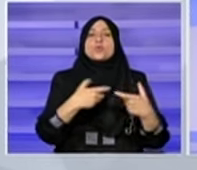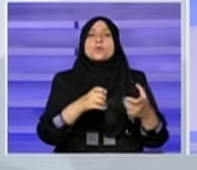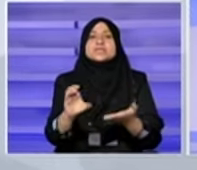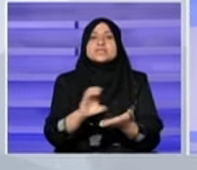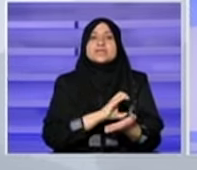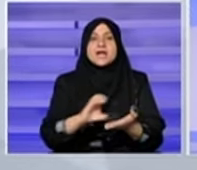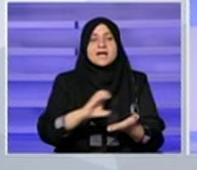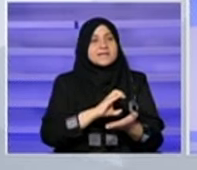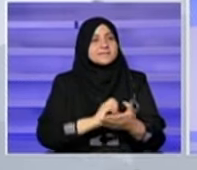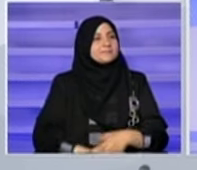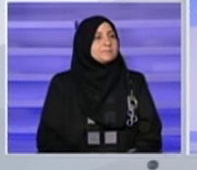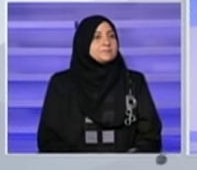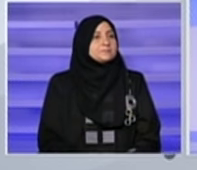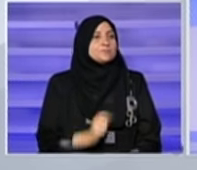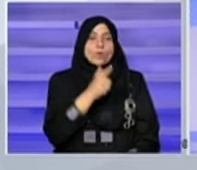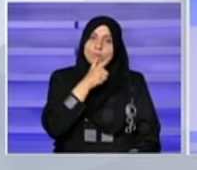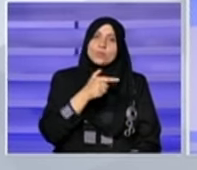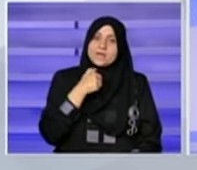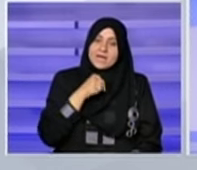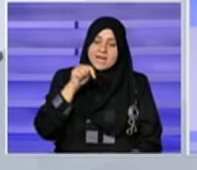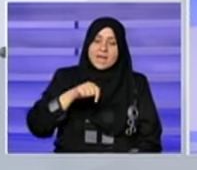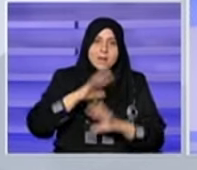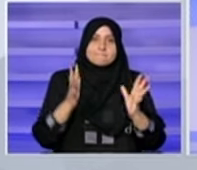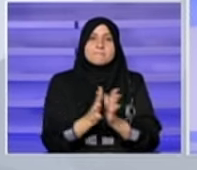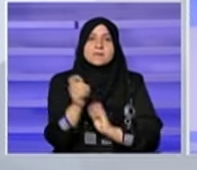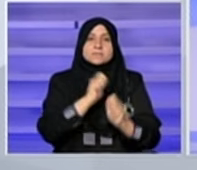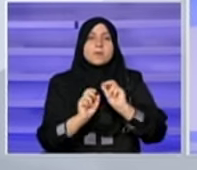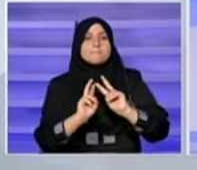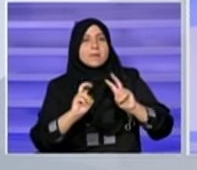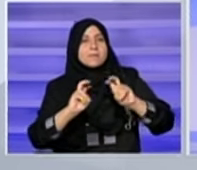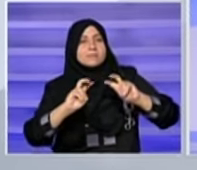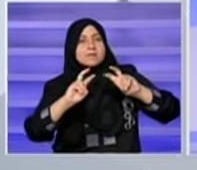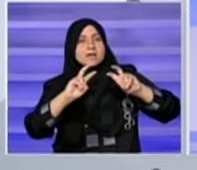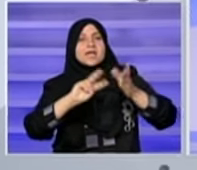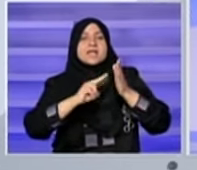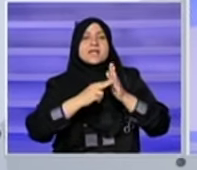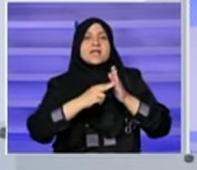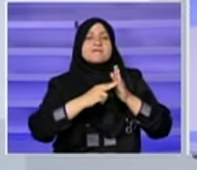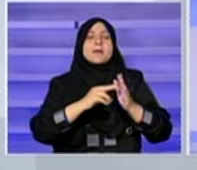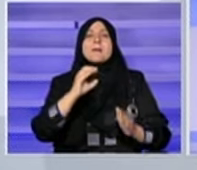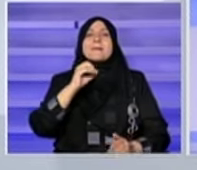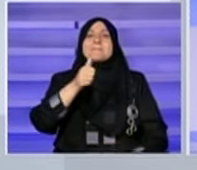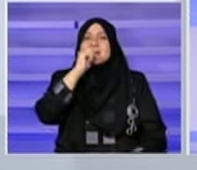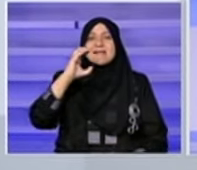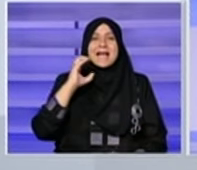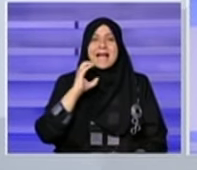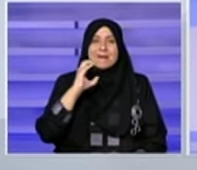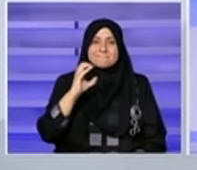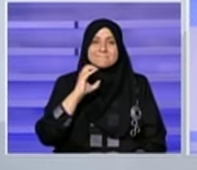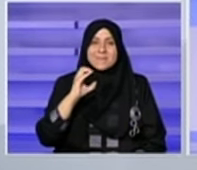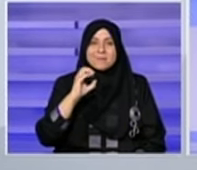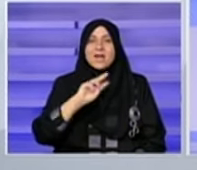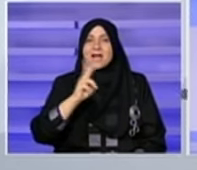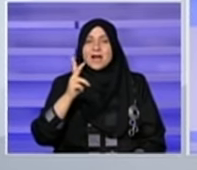نعمل دراسات لإعادة استعمال المياه للصرف وإعادة استعمال المياه